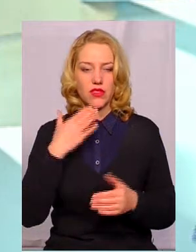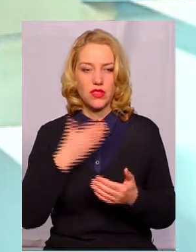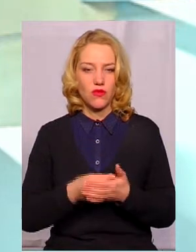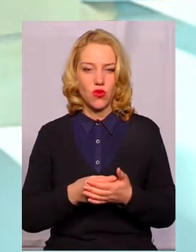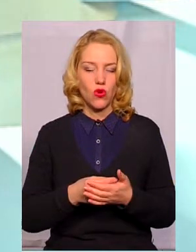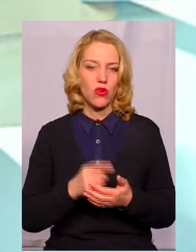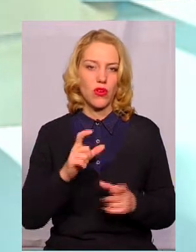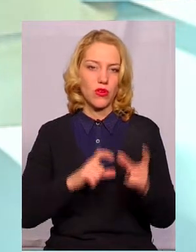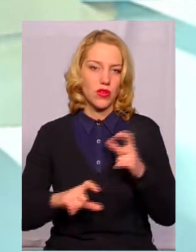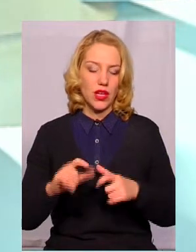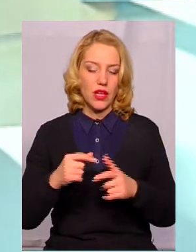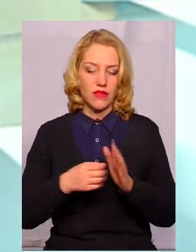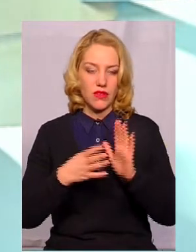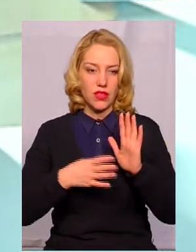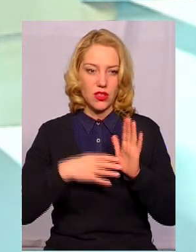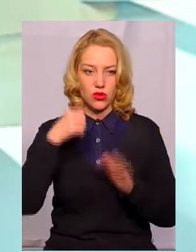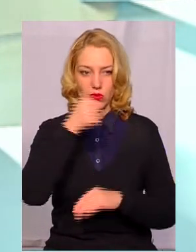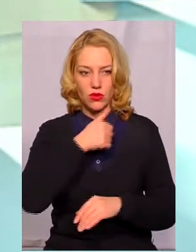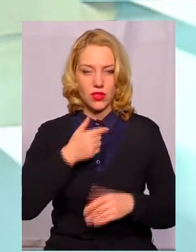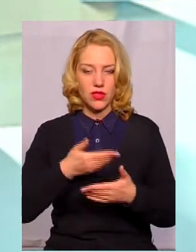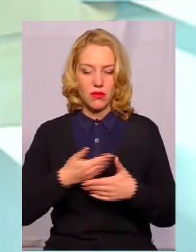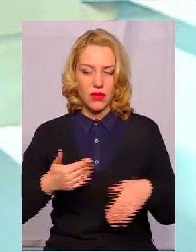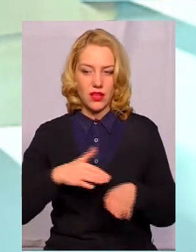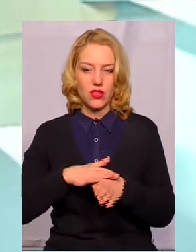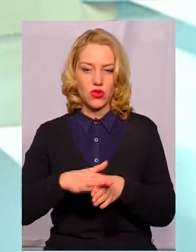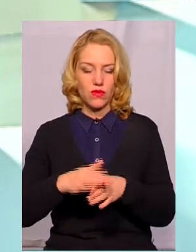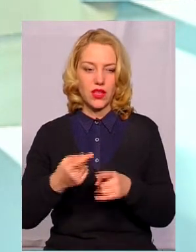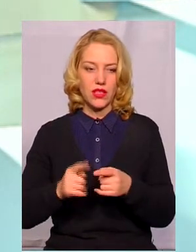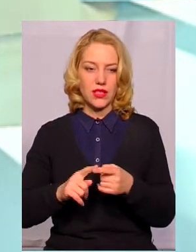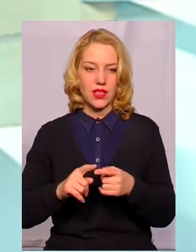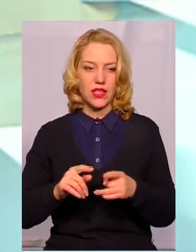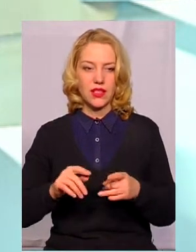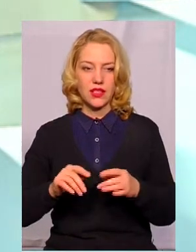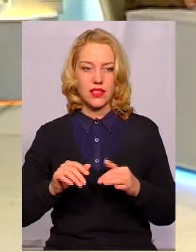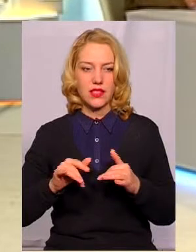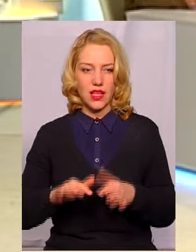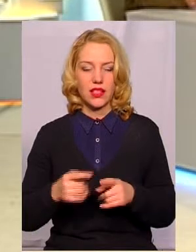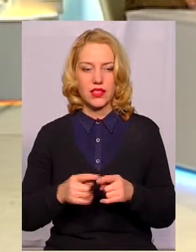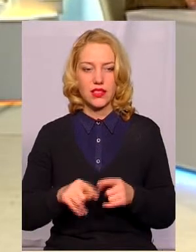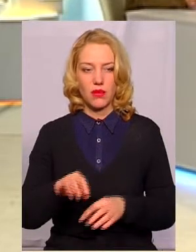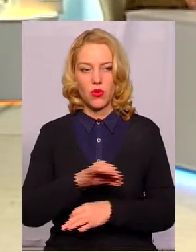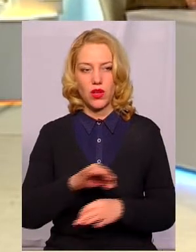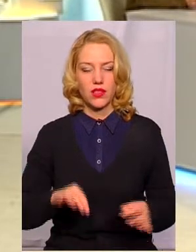І в цьому році, в 2019 році, ми реалізували цей захід, цей проєкт.